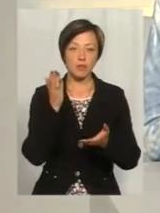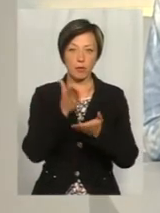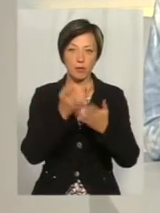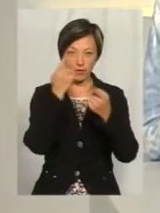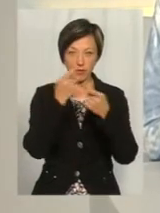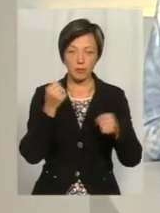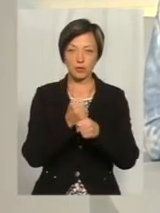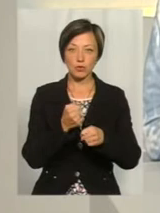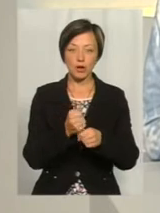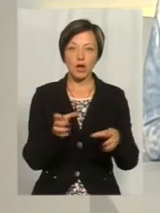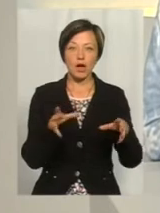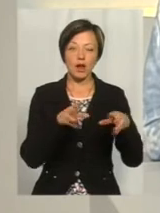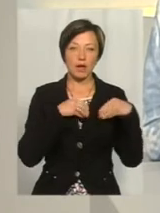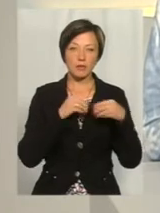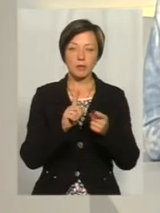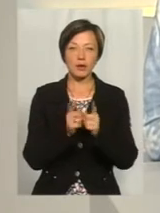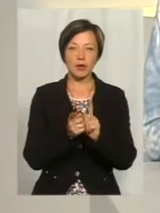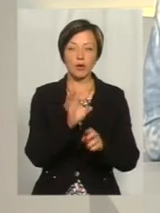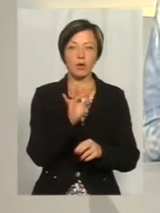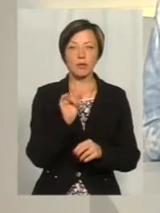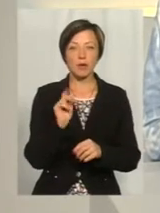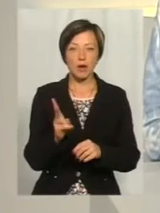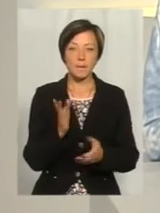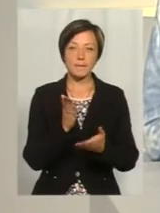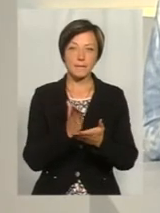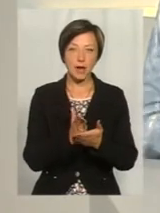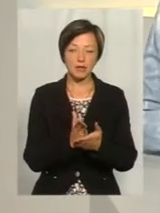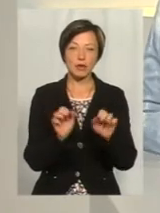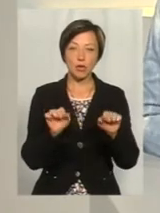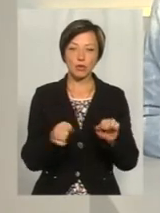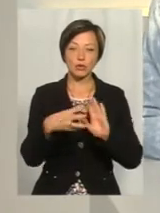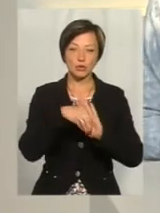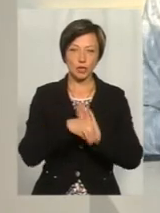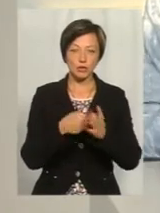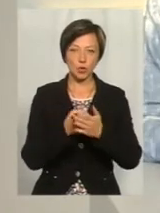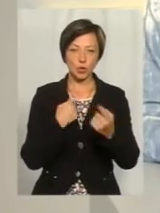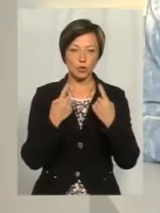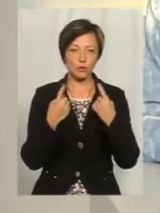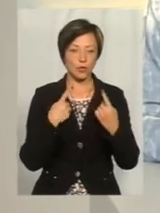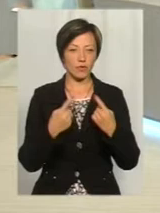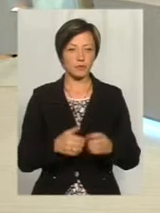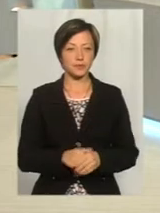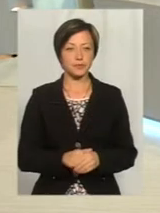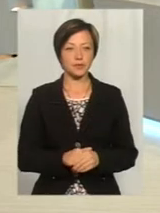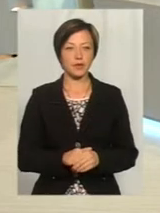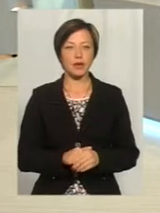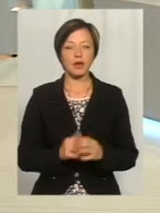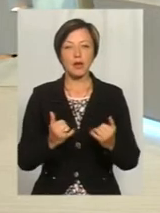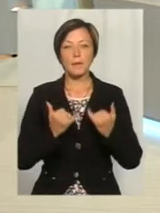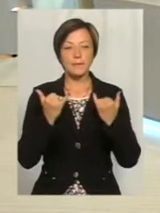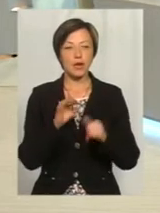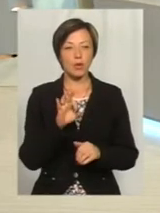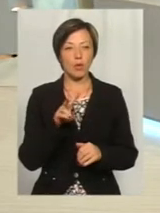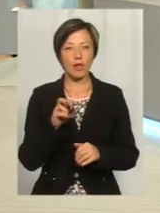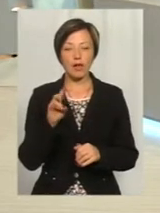Працюємо разом із сурдоперекладачем Ольгою Рибак. Маєте нагоду долучатися до розмови. Пані Олено, 20